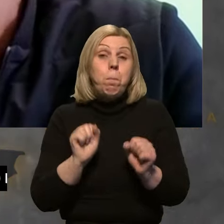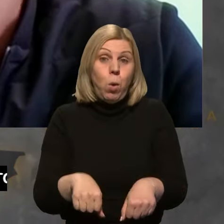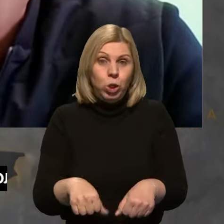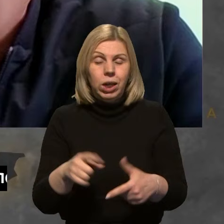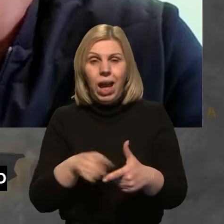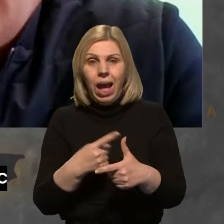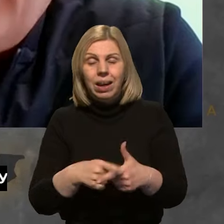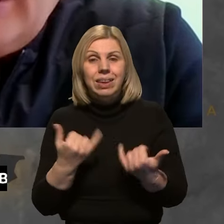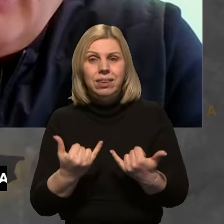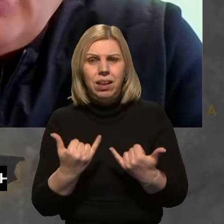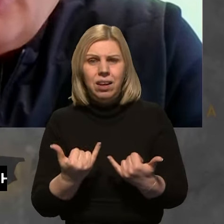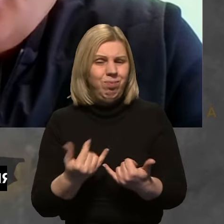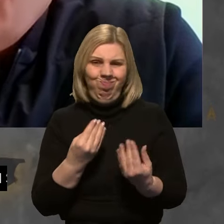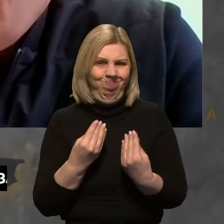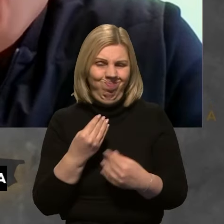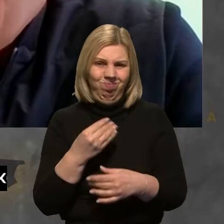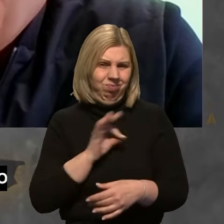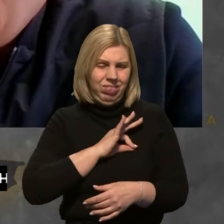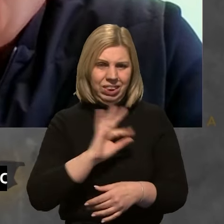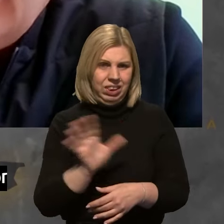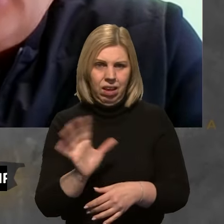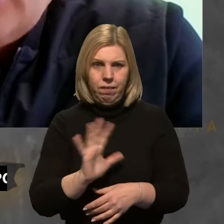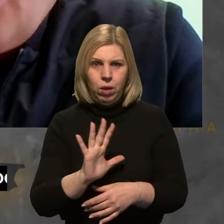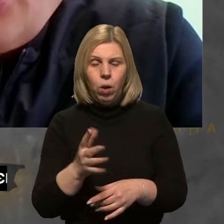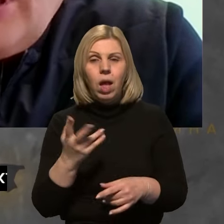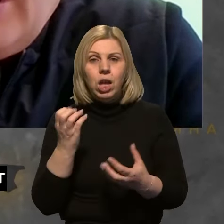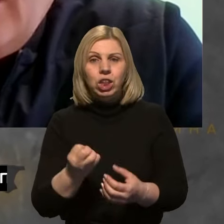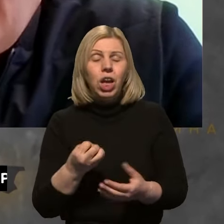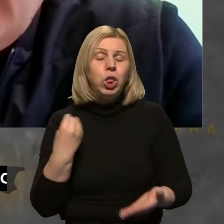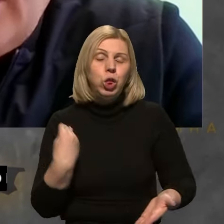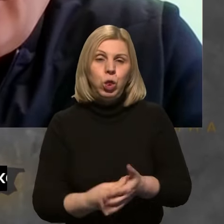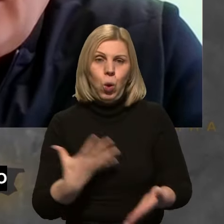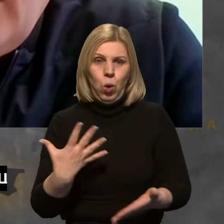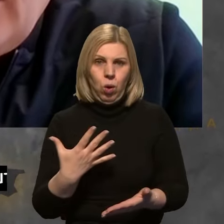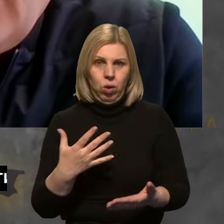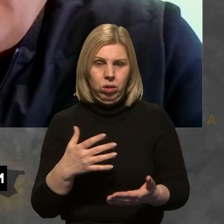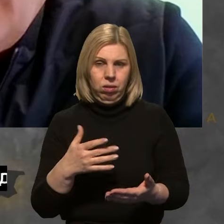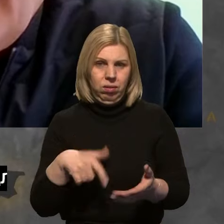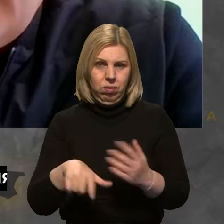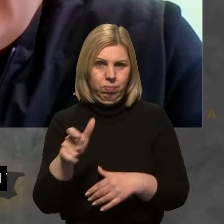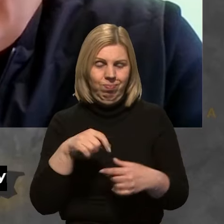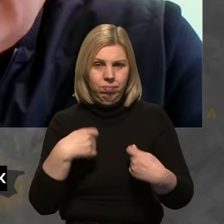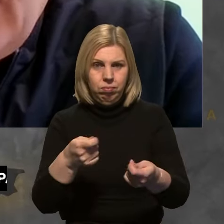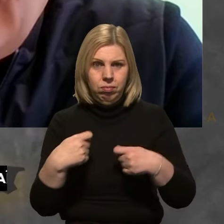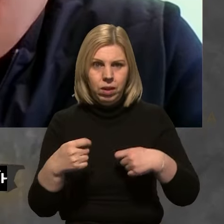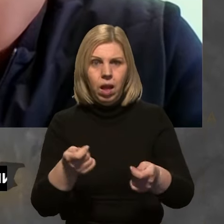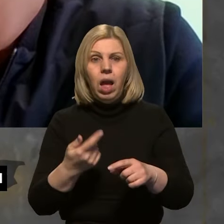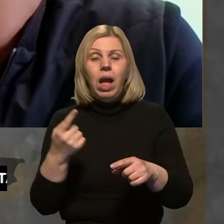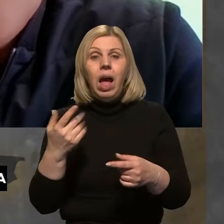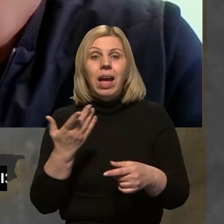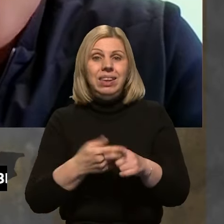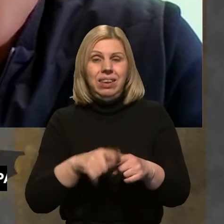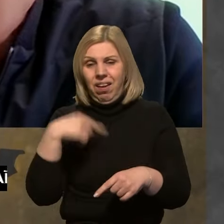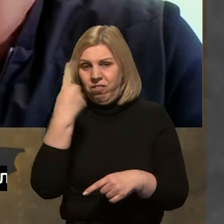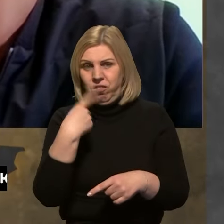наразі воно неефективно, тому що це ще здоров'я логістику. Тому цей вид